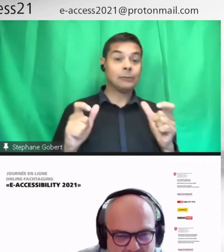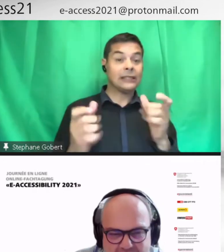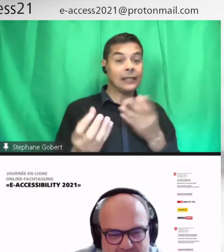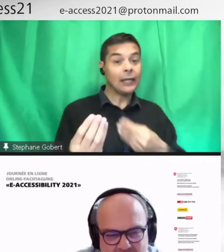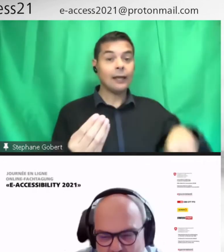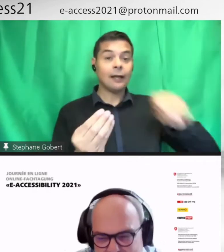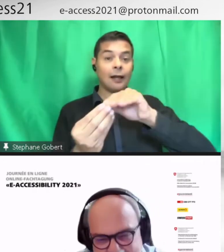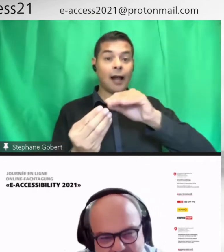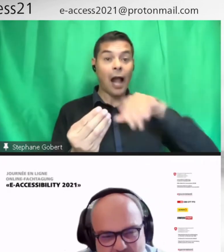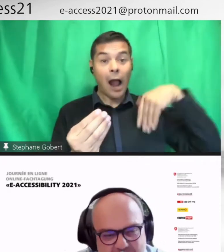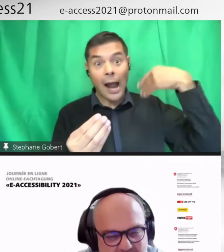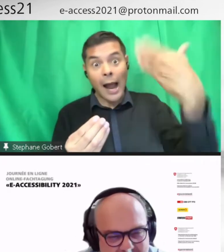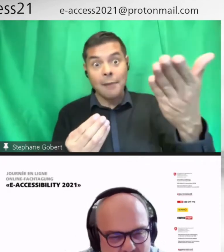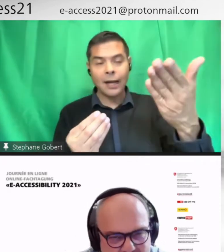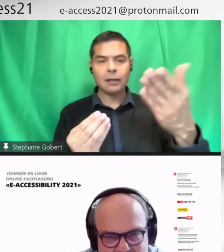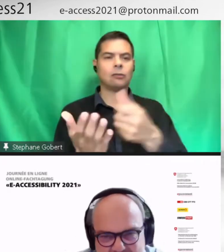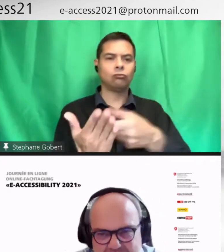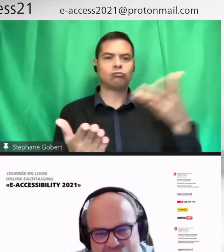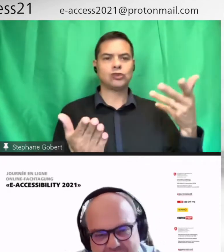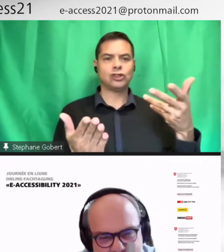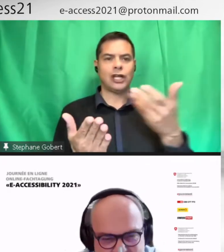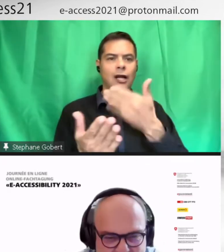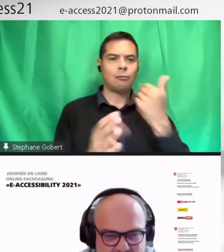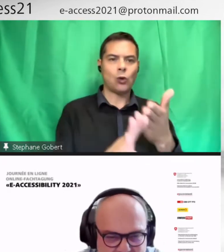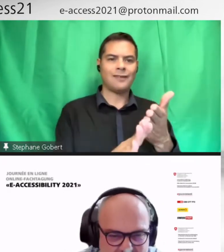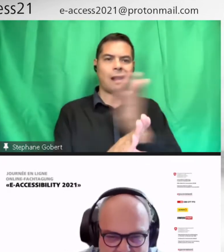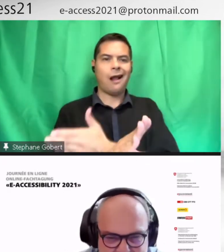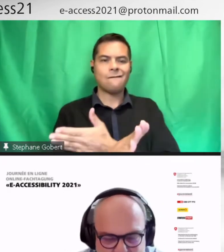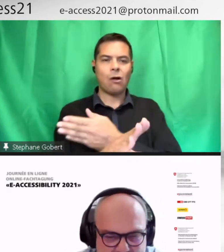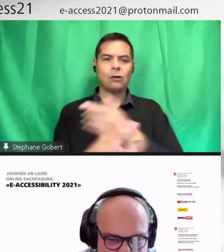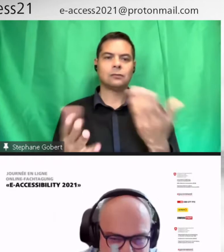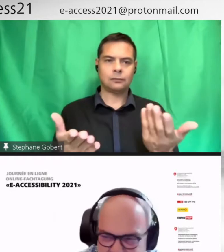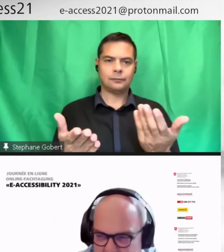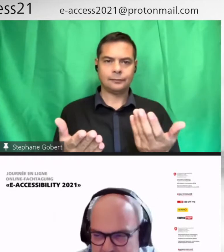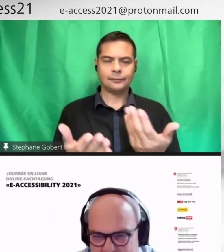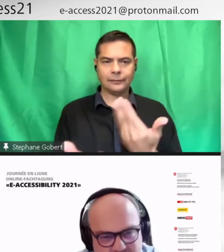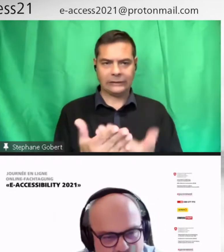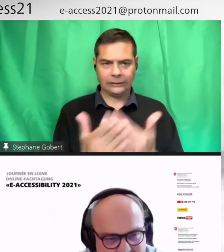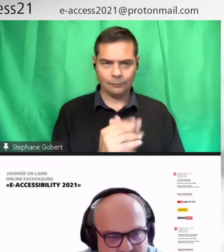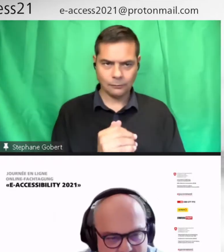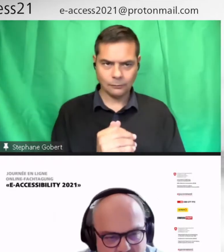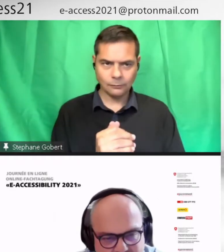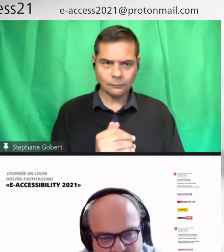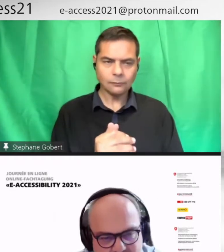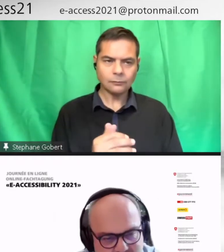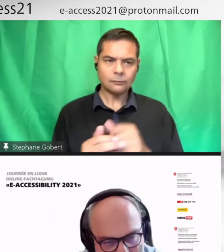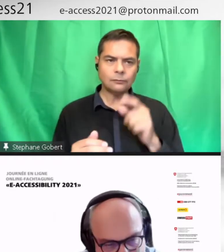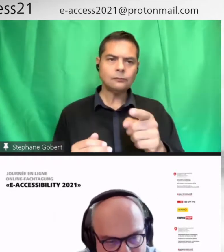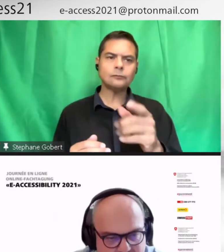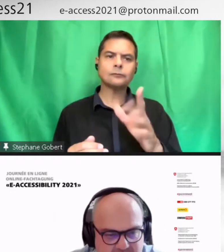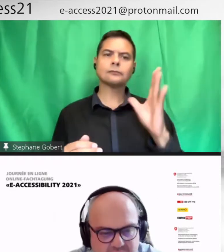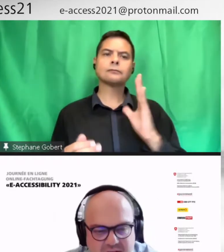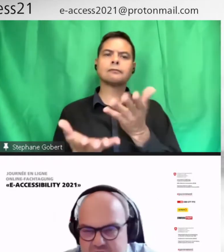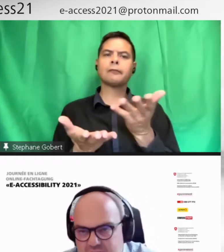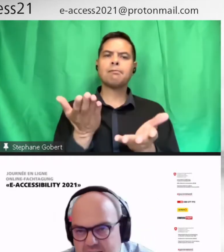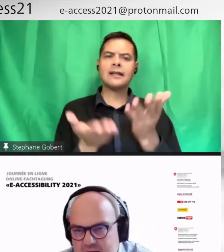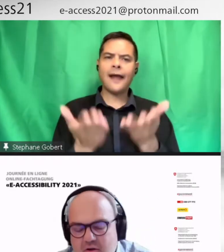Je vais reprendre l'exemple de mon annuaire de train. Je pense que vous le connaissez tous. il a été sur PDF, mais très rapidement, les CFF, ils ont fait